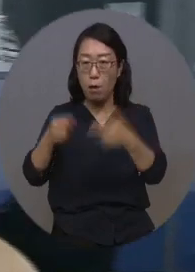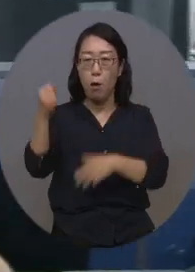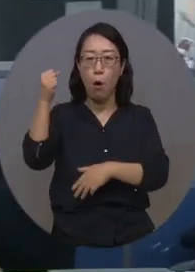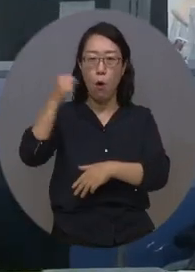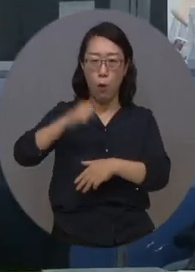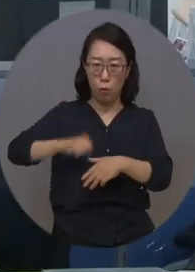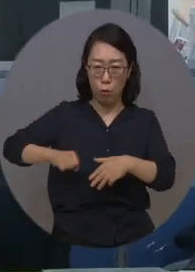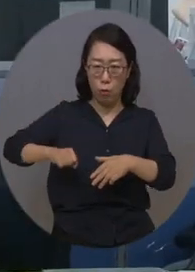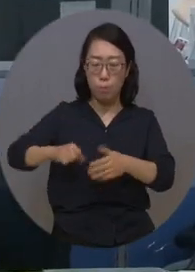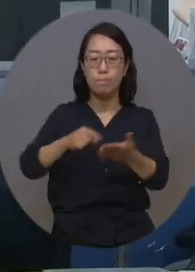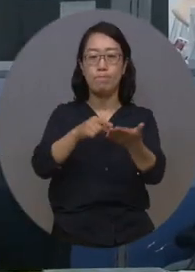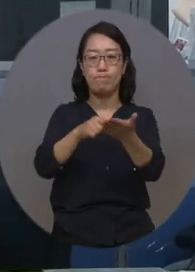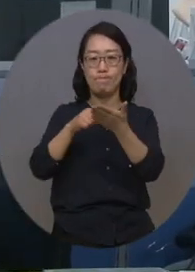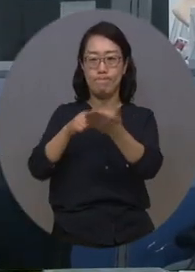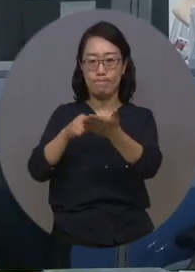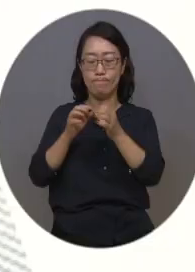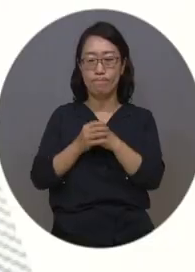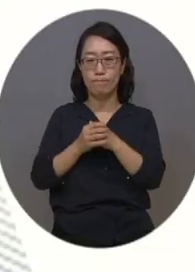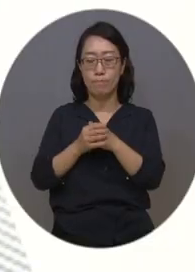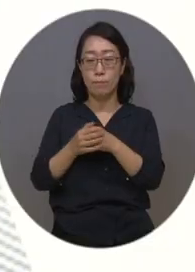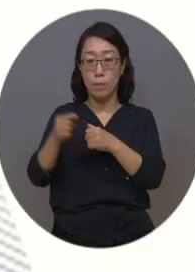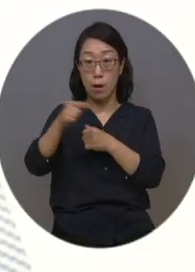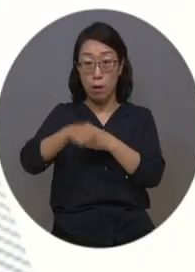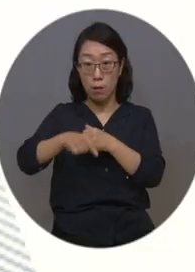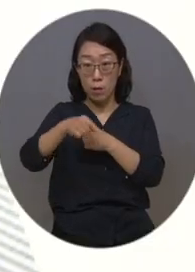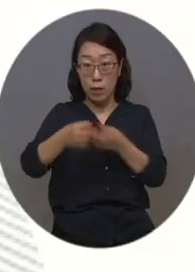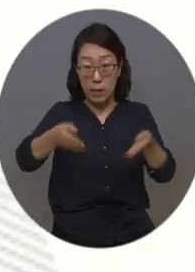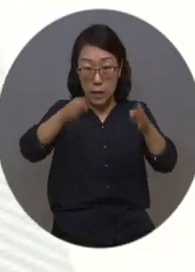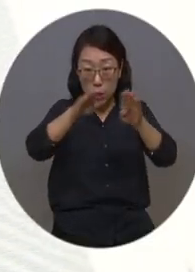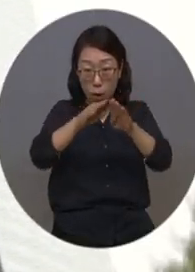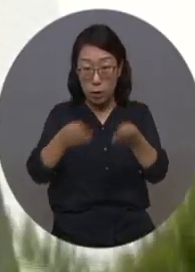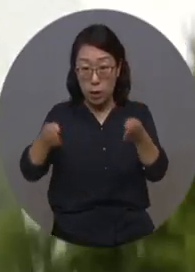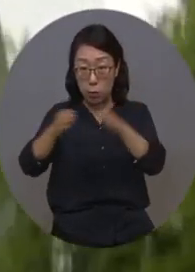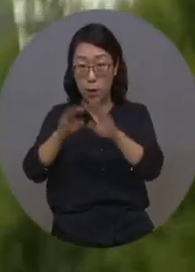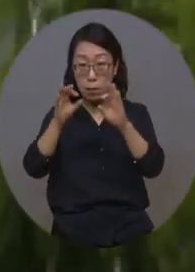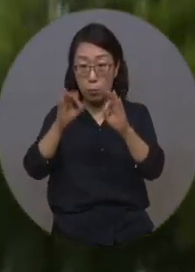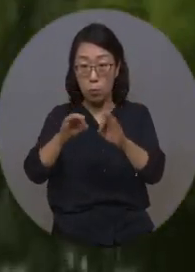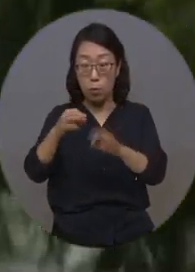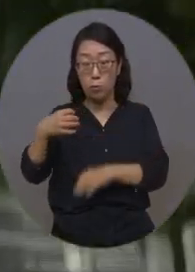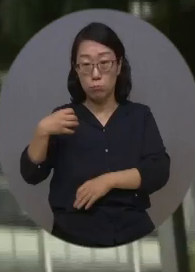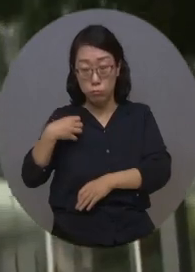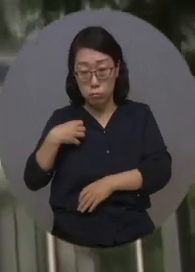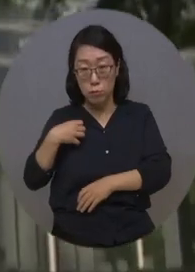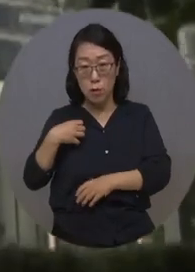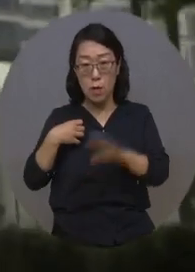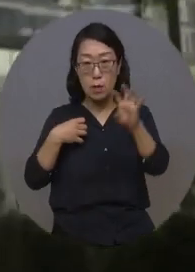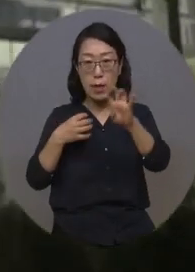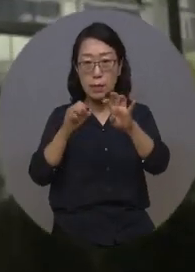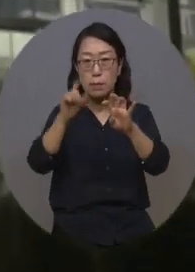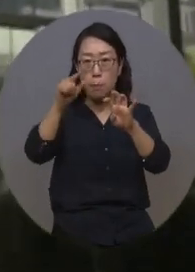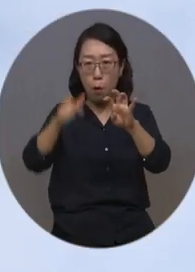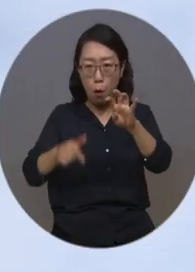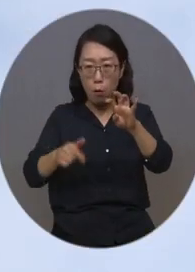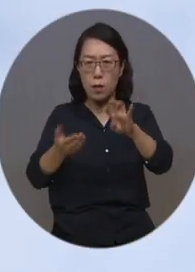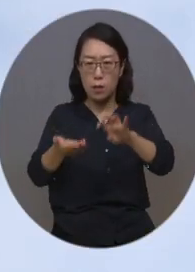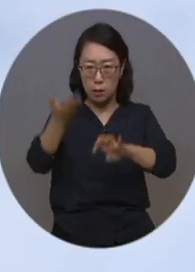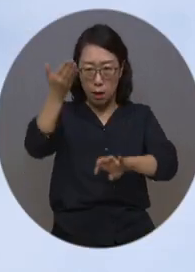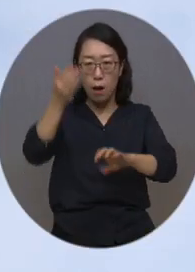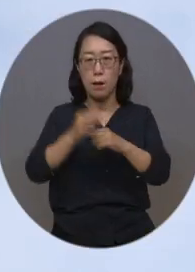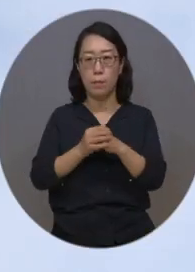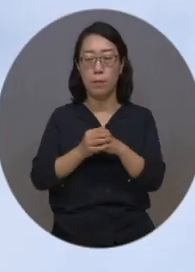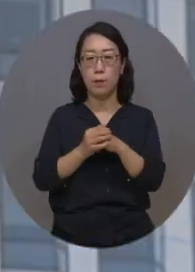것으로 드러났습니다. 특히 해당 기관들이 납부한 고용부담금은 40억 4천 3백만 원에 달하는 것으로